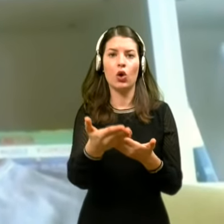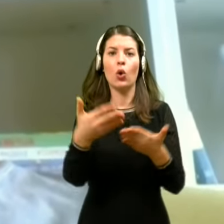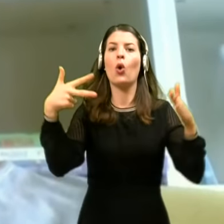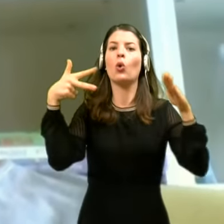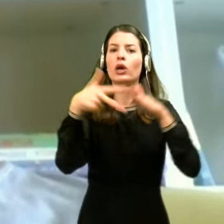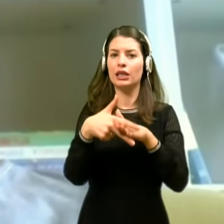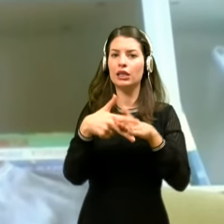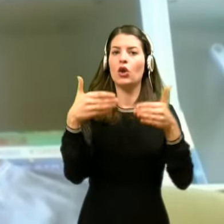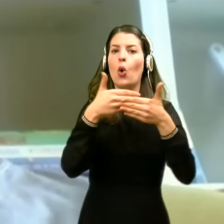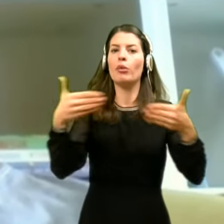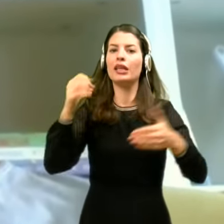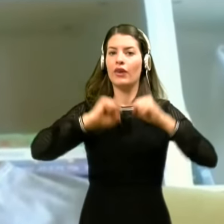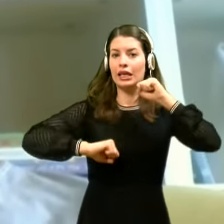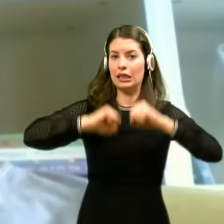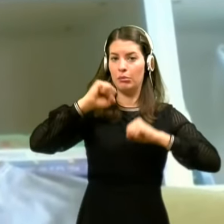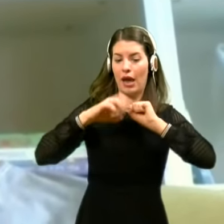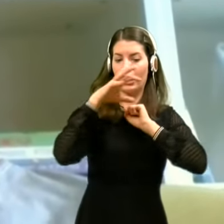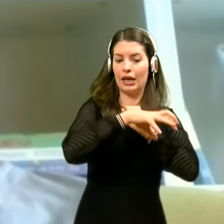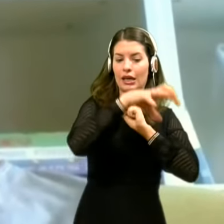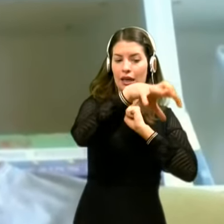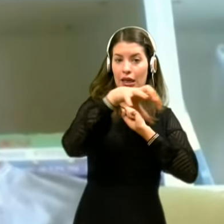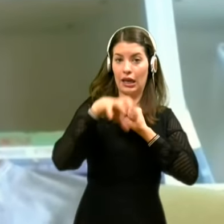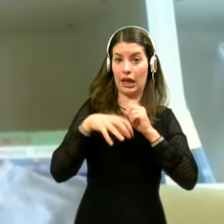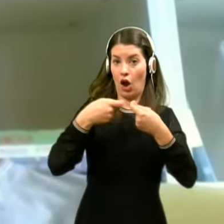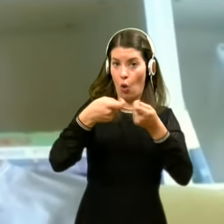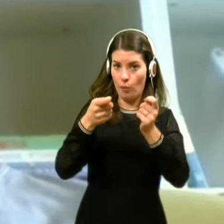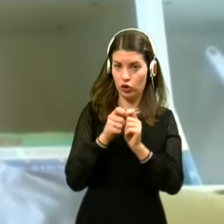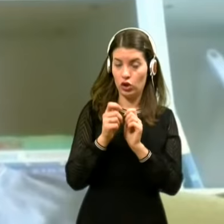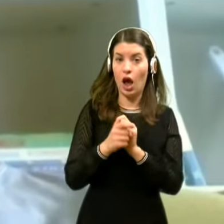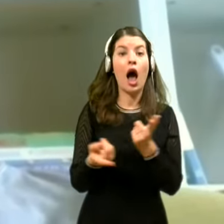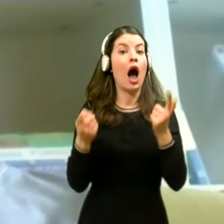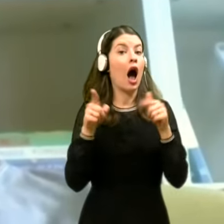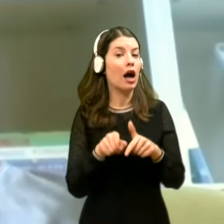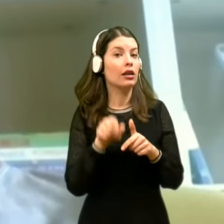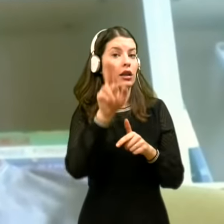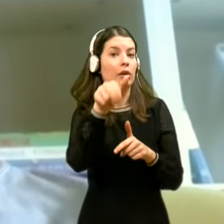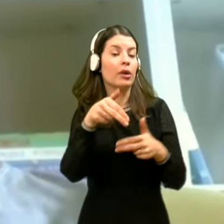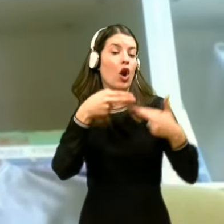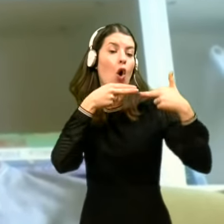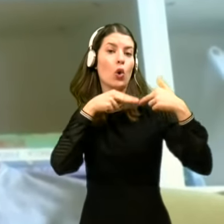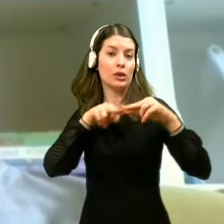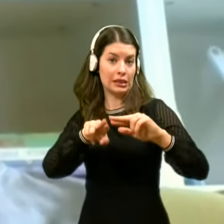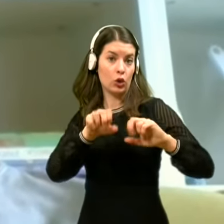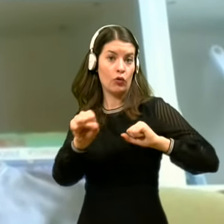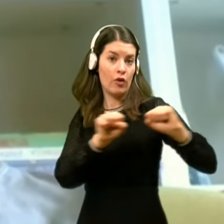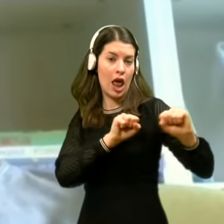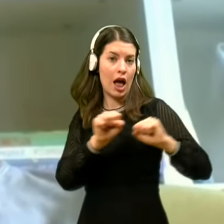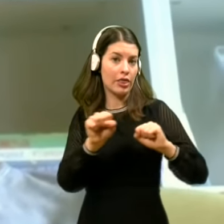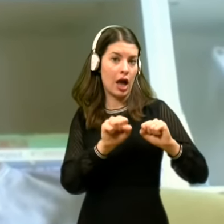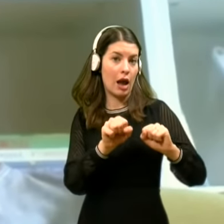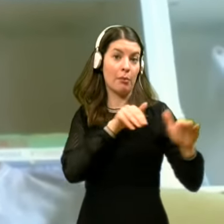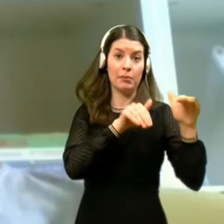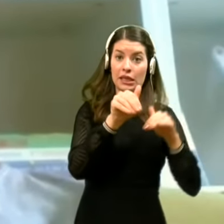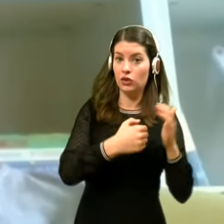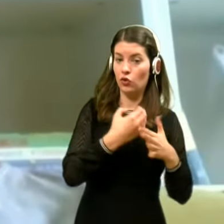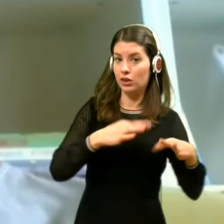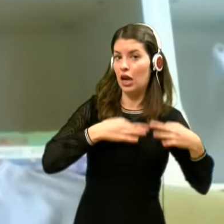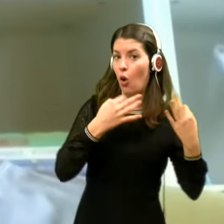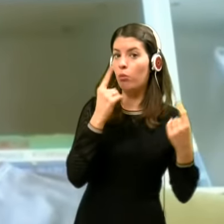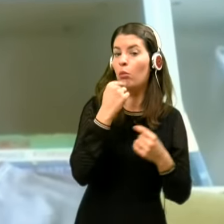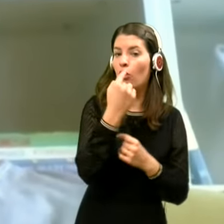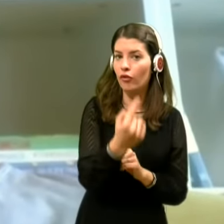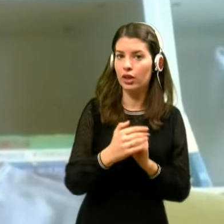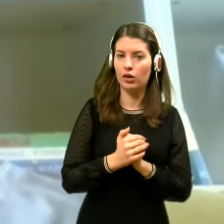omejitve gibanja na region občine, če ste dobili kakšen odziv strani vlade oziroma ministrstva za zdravje,